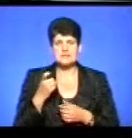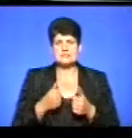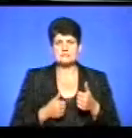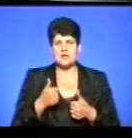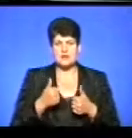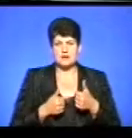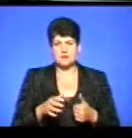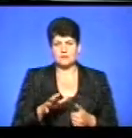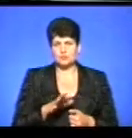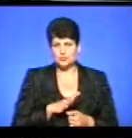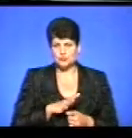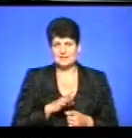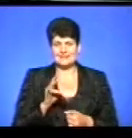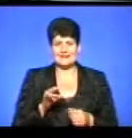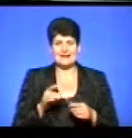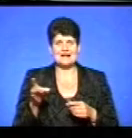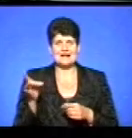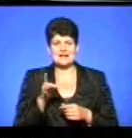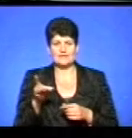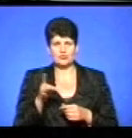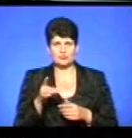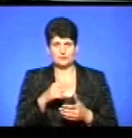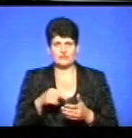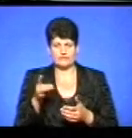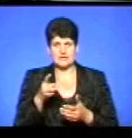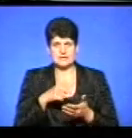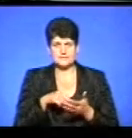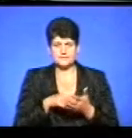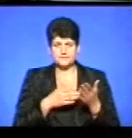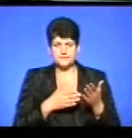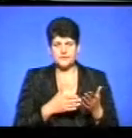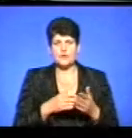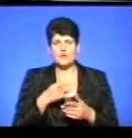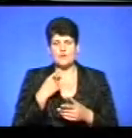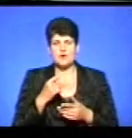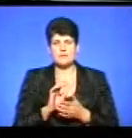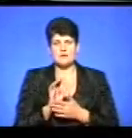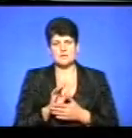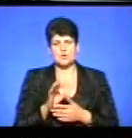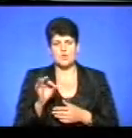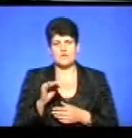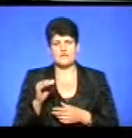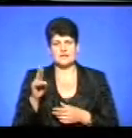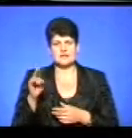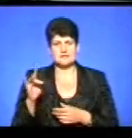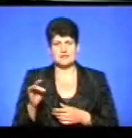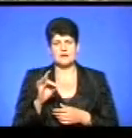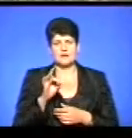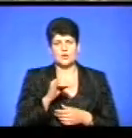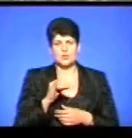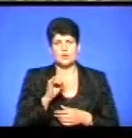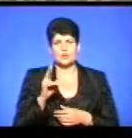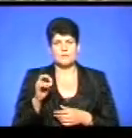змагання відбувалися на Рівненському полігоні, повідомляє пресофіцер Тернопільської окремої артилерійської бригади Юрій Кульпа.